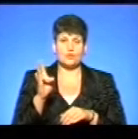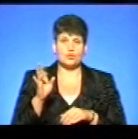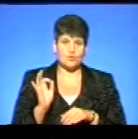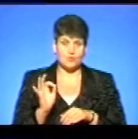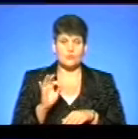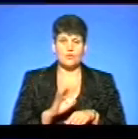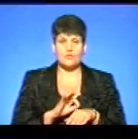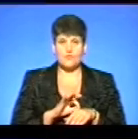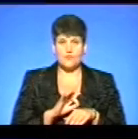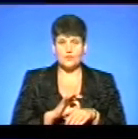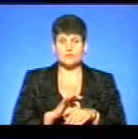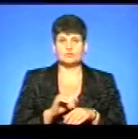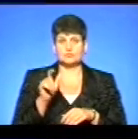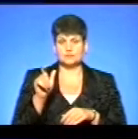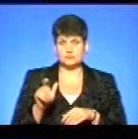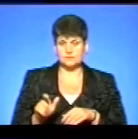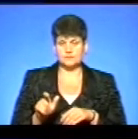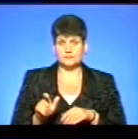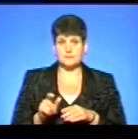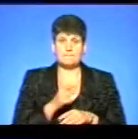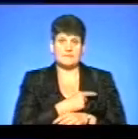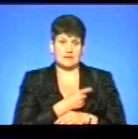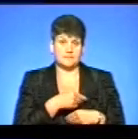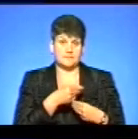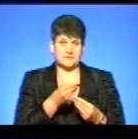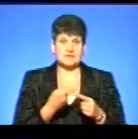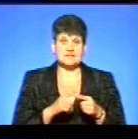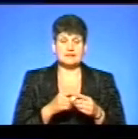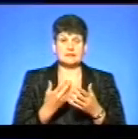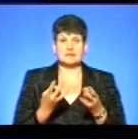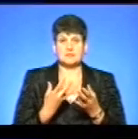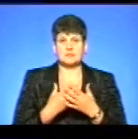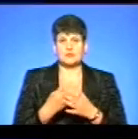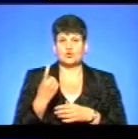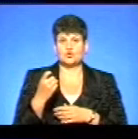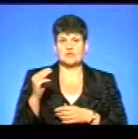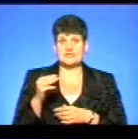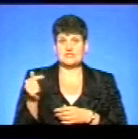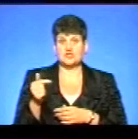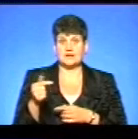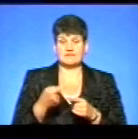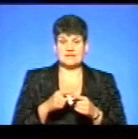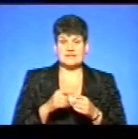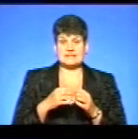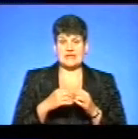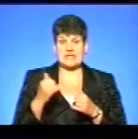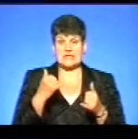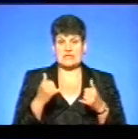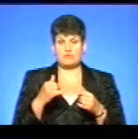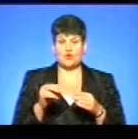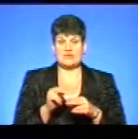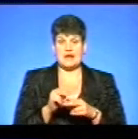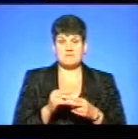пацієнта якраз медикаментами, це треба приблизно біля 100 тисяч гривень, це така середня хіміотерапія. От,